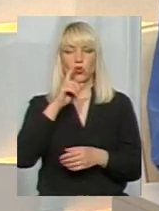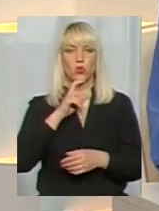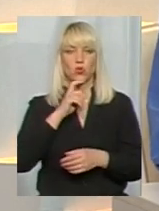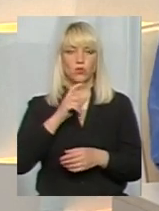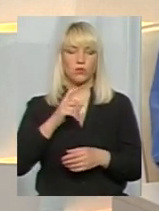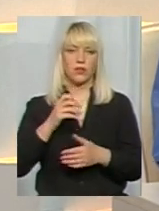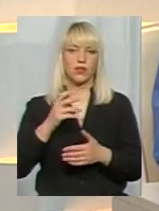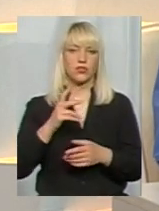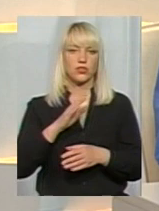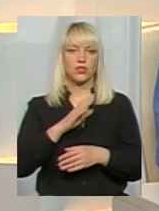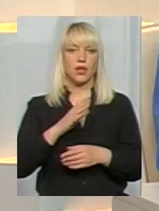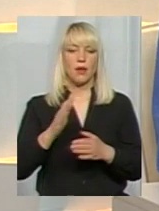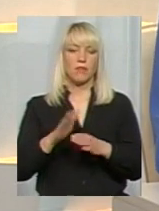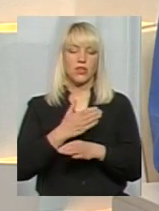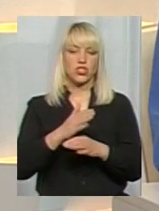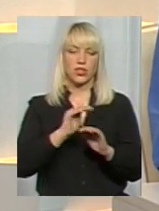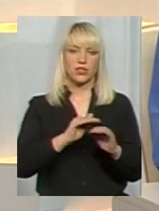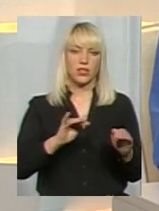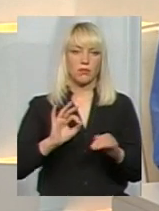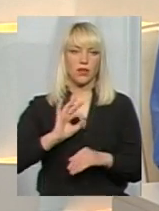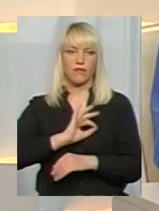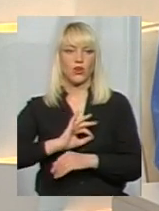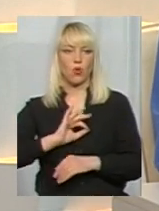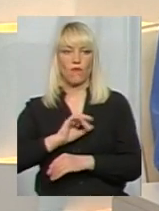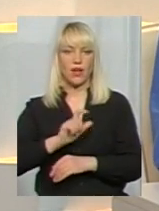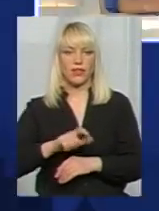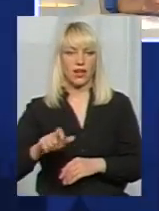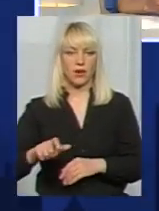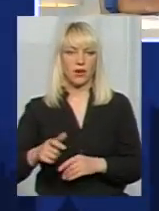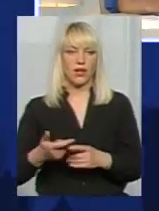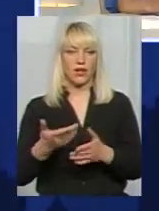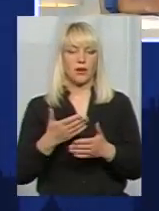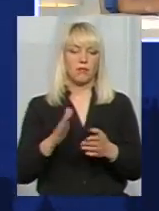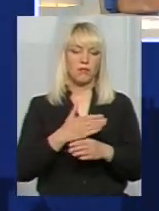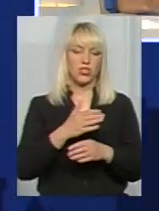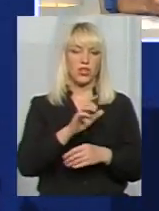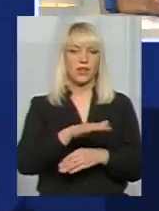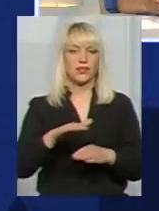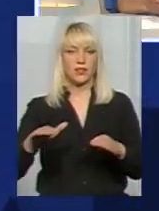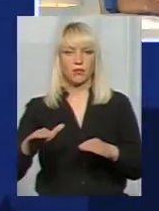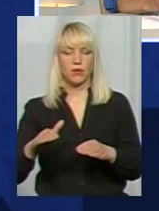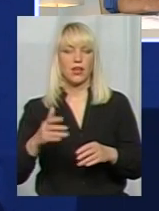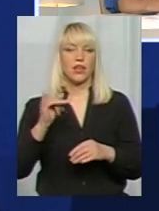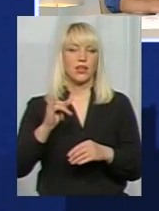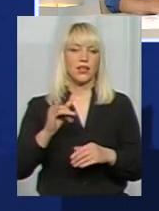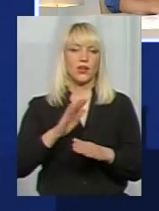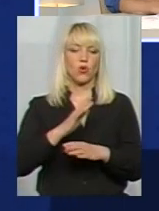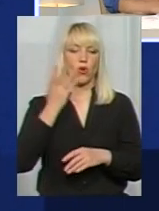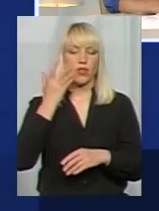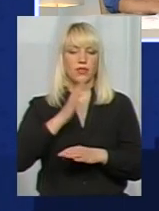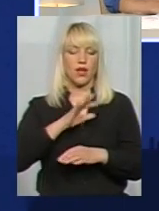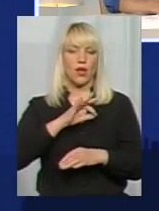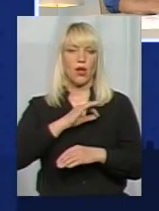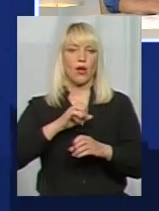чи непорозуміння між дітьми і вихователями, між самими дітьми, і коли непрофесійно вихователі